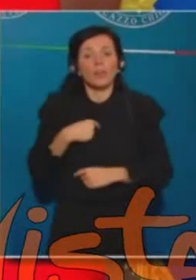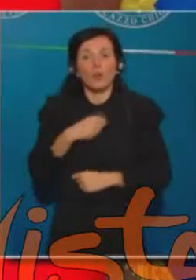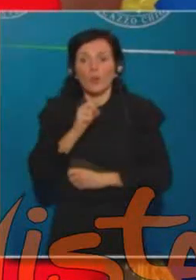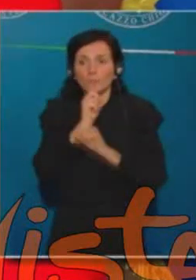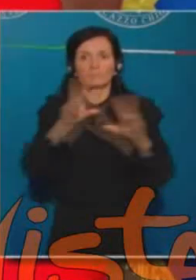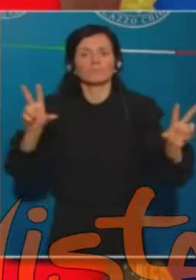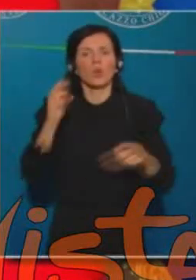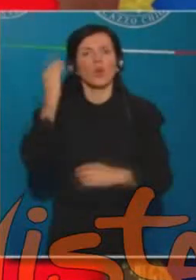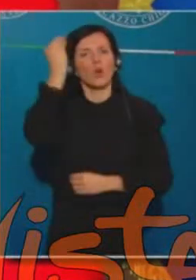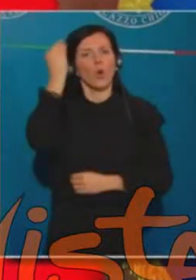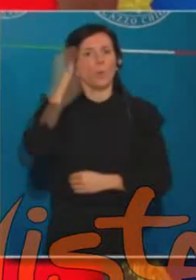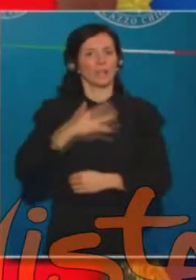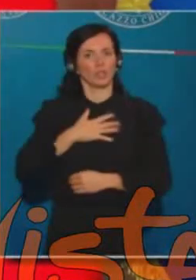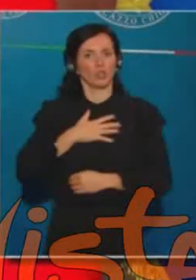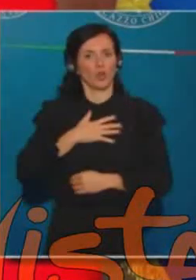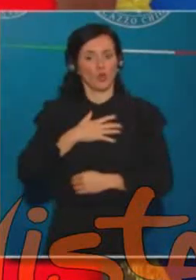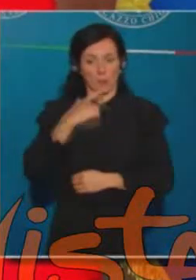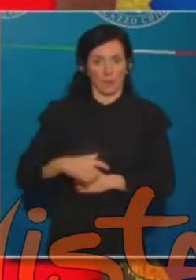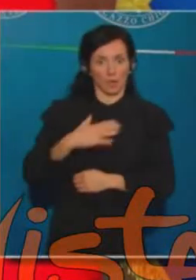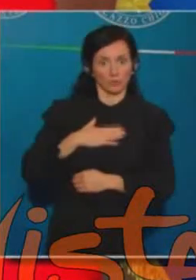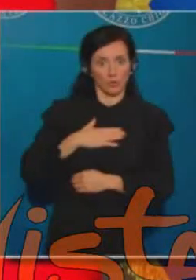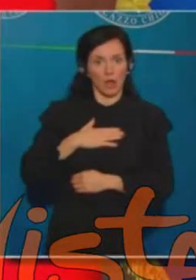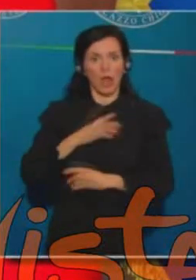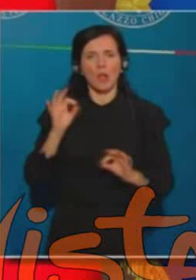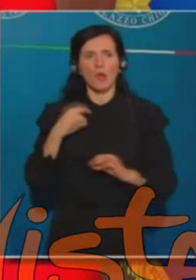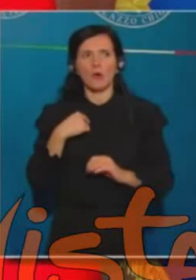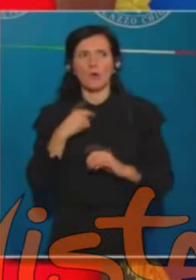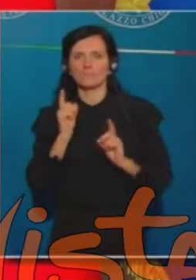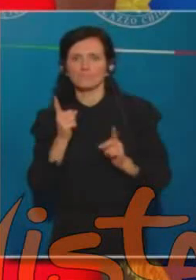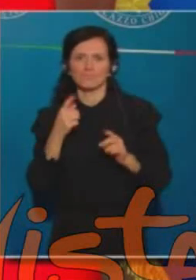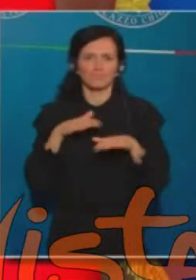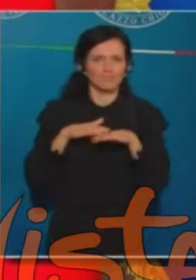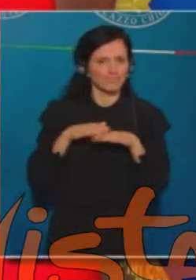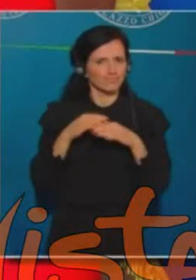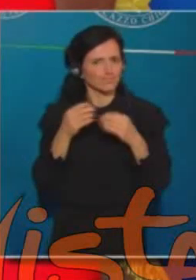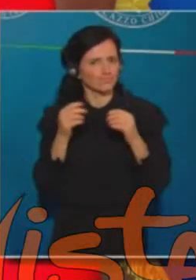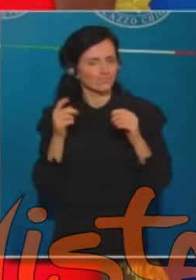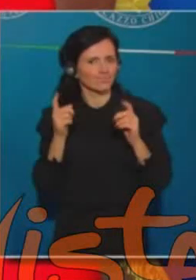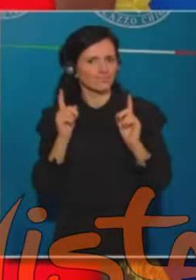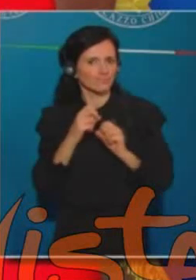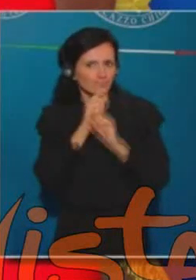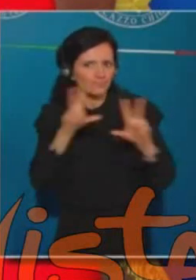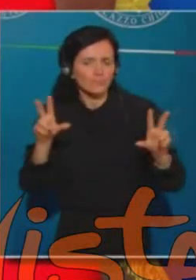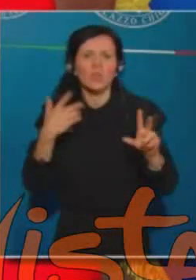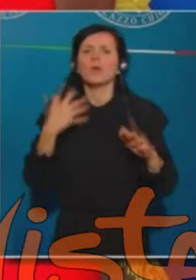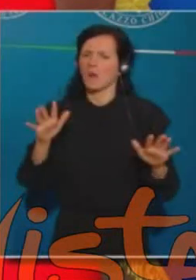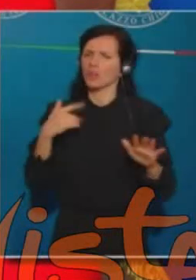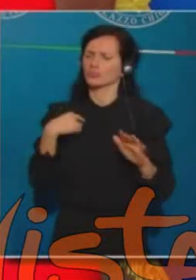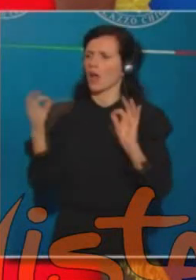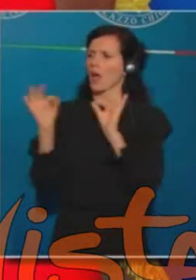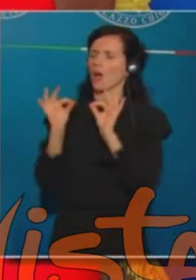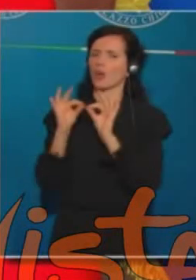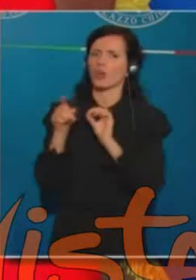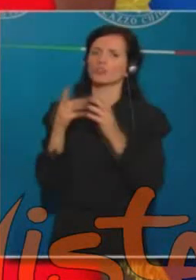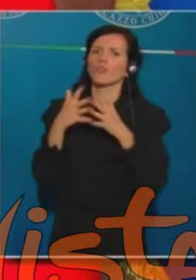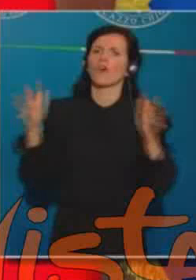opinione o premura, ma avevo raccolto quello che era il frutto di un accordo tra le forze di maggioranza per modificare